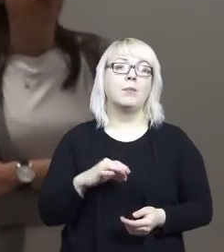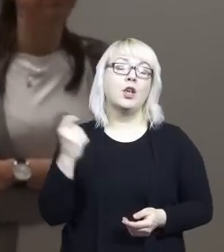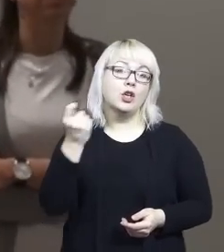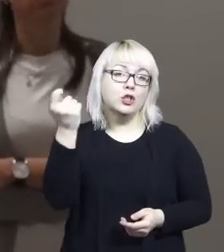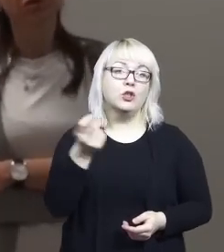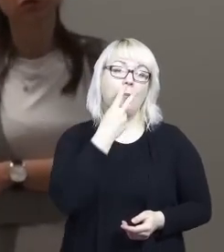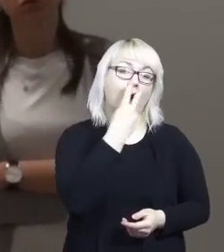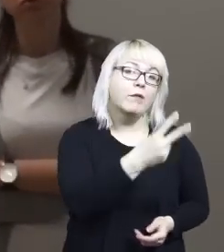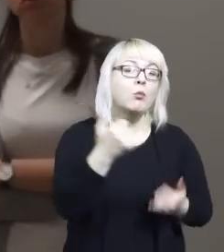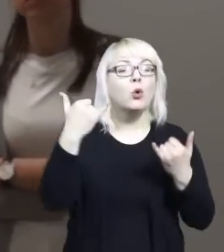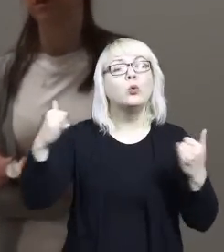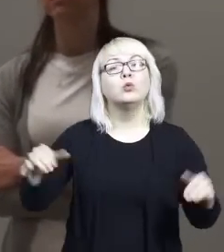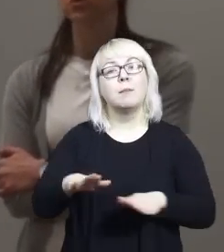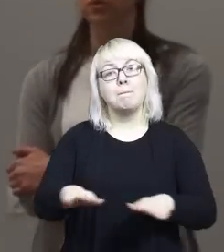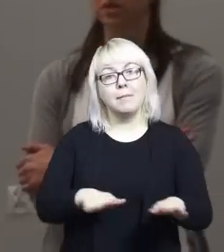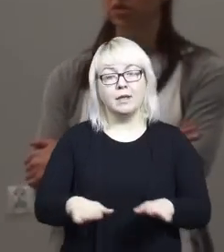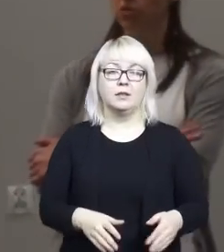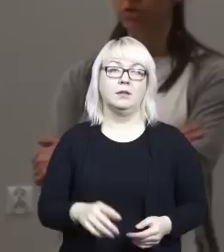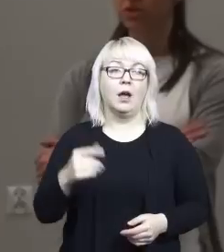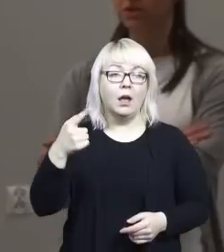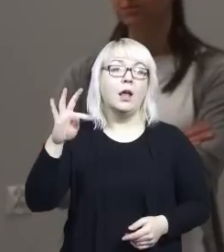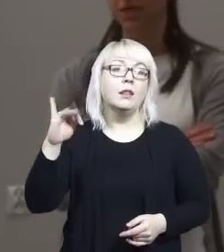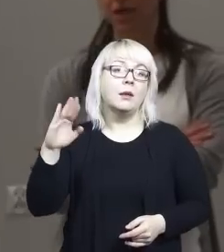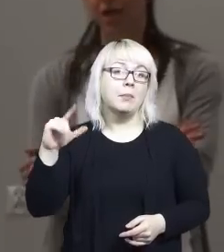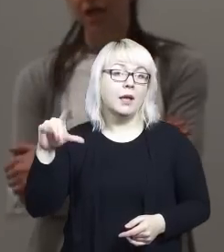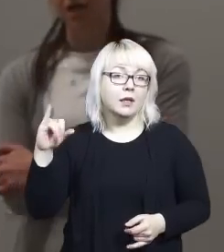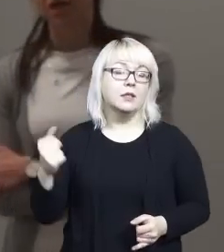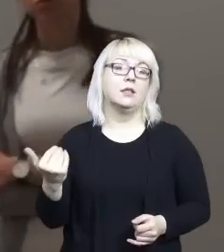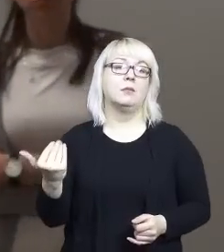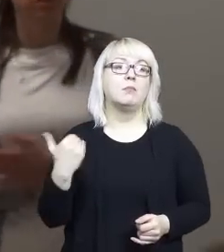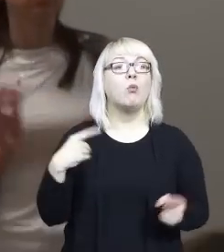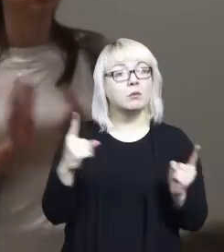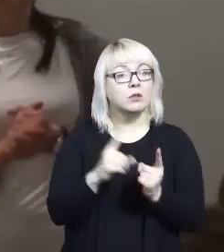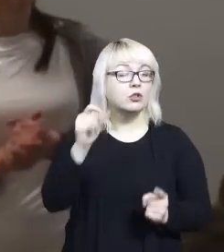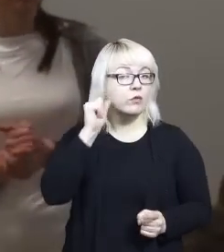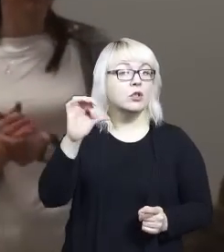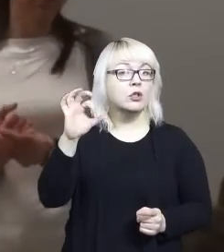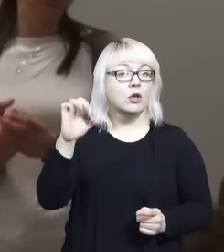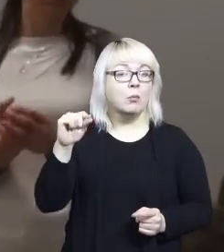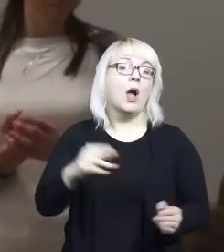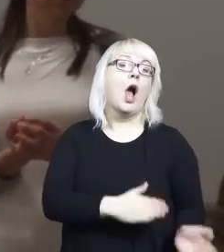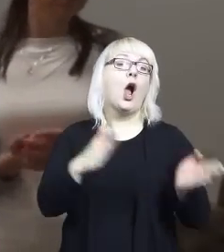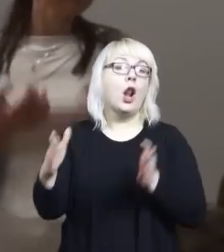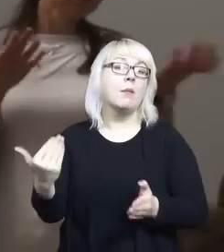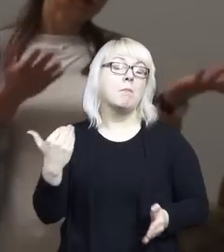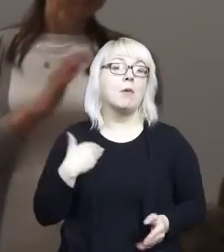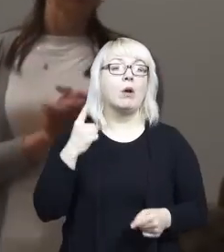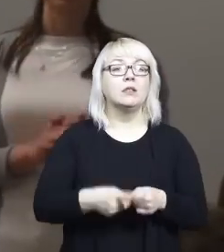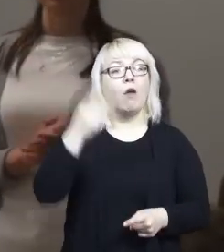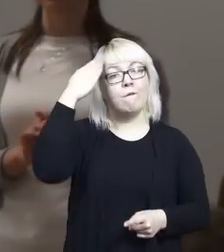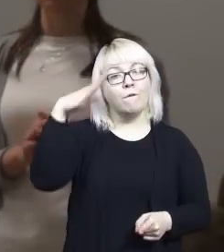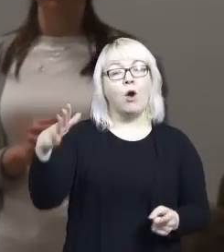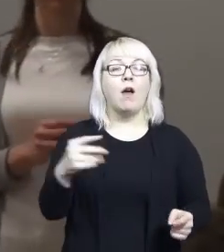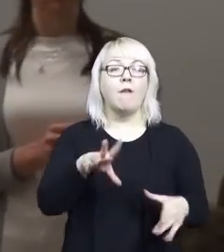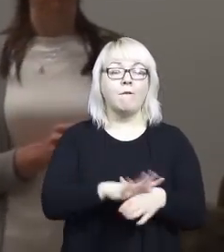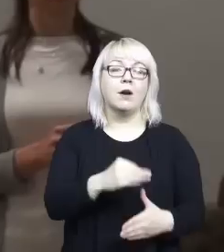w trakcie mojej wędrówki, którą odbywałam w ciągu ostatnich kilku miesięcy. To był program moich indywidualnych wizyt studyjnych i jednym